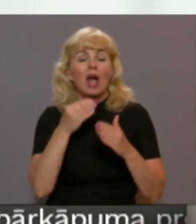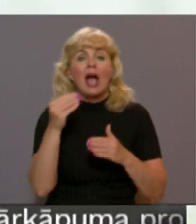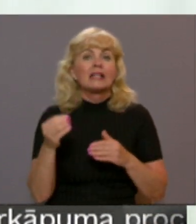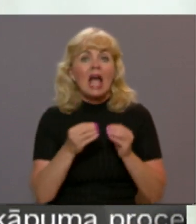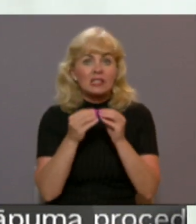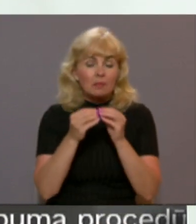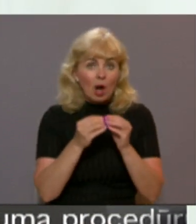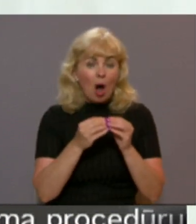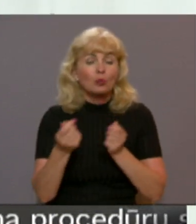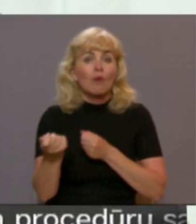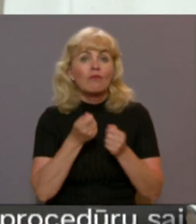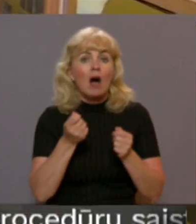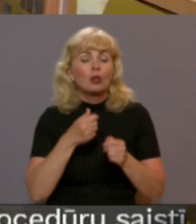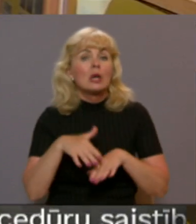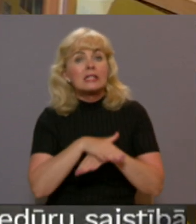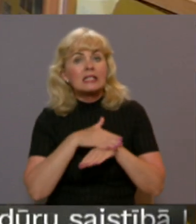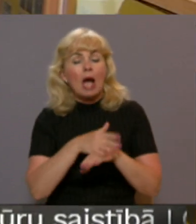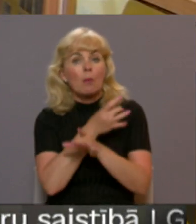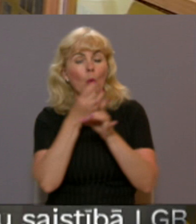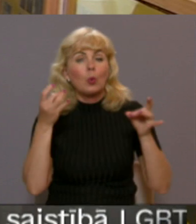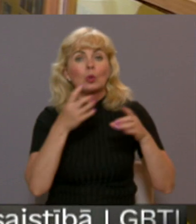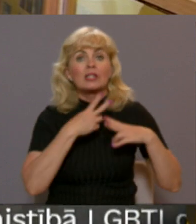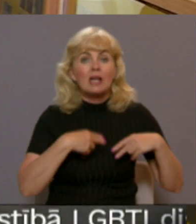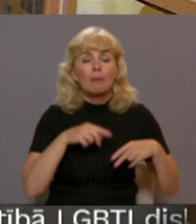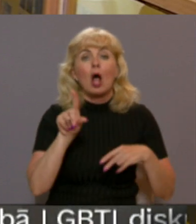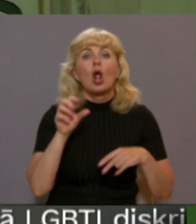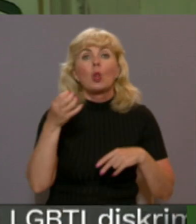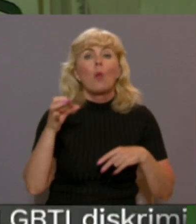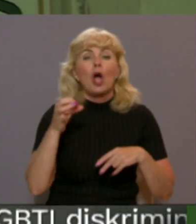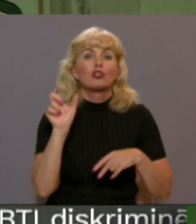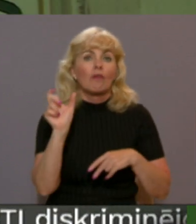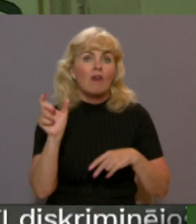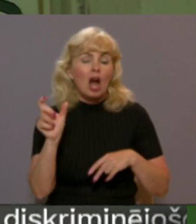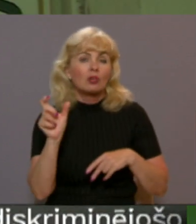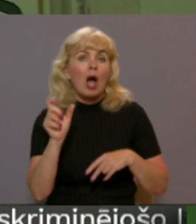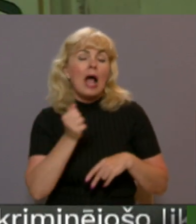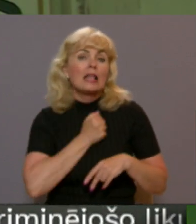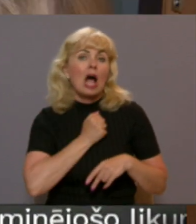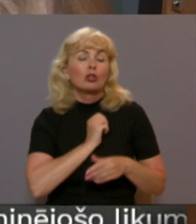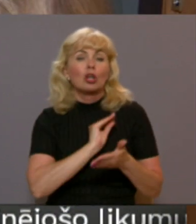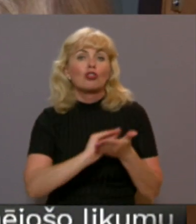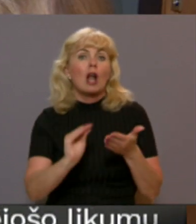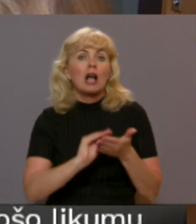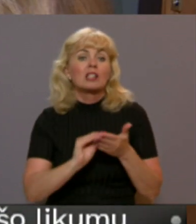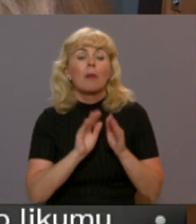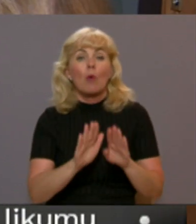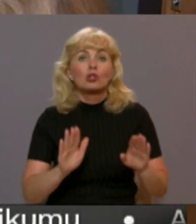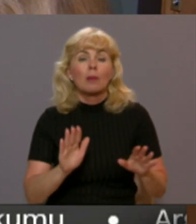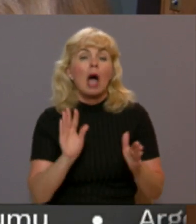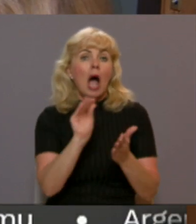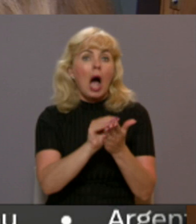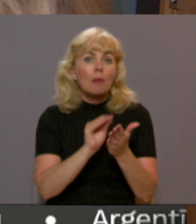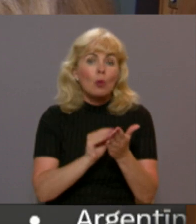vadīja sabiedriskā un kultūras darbinieka Vladislava Loča vārdā nosaukto Latgaliešu Raksniecības muzeju. Apkopoja tajā